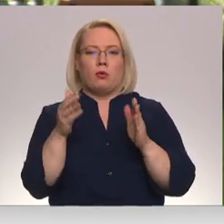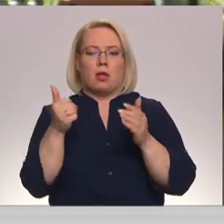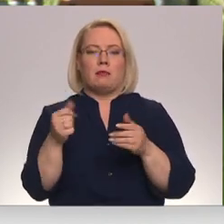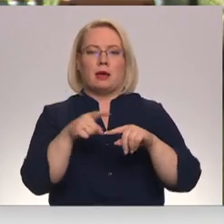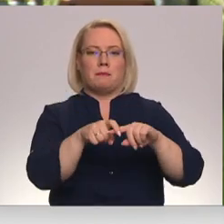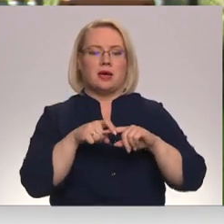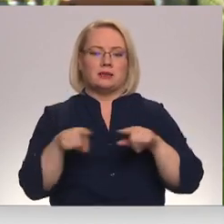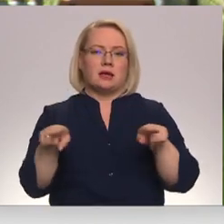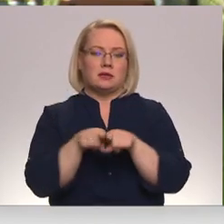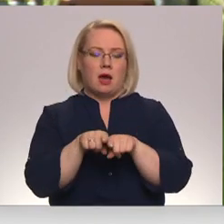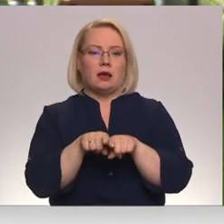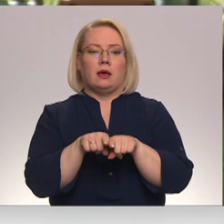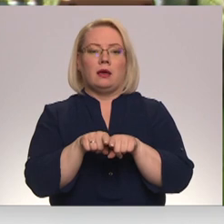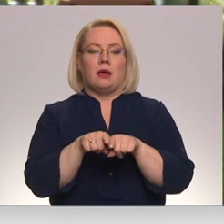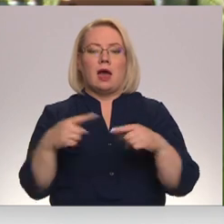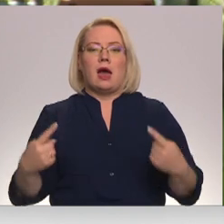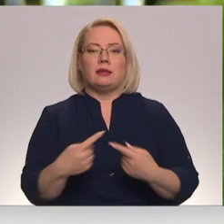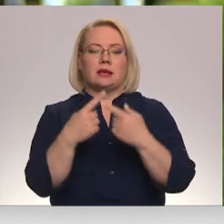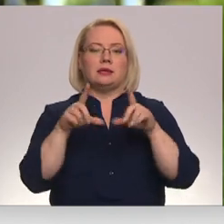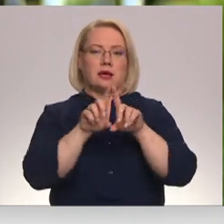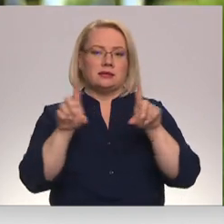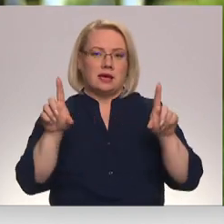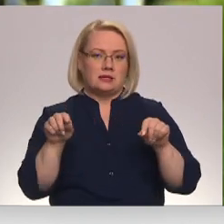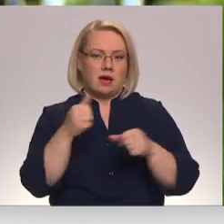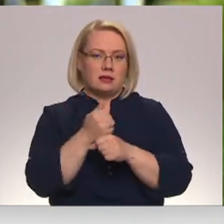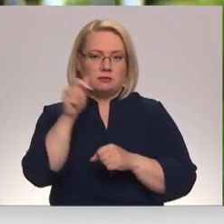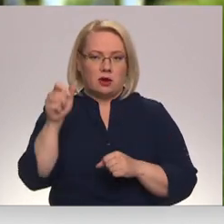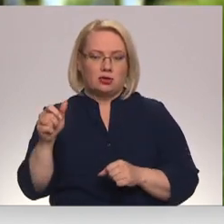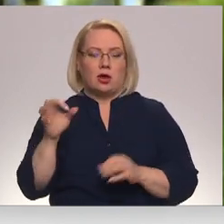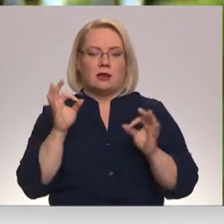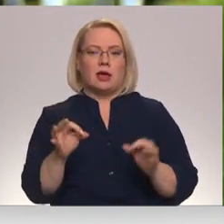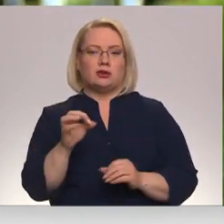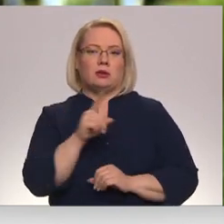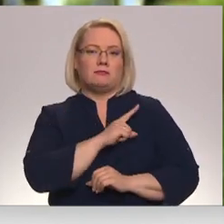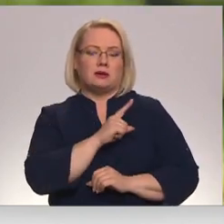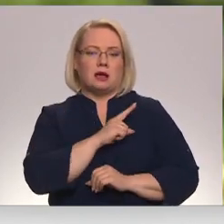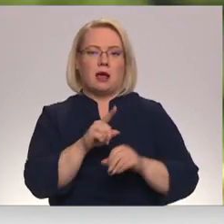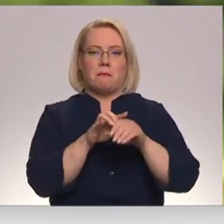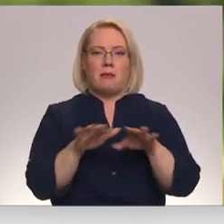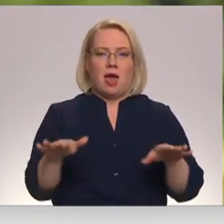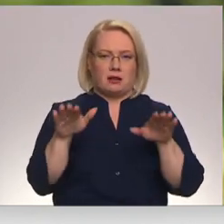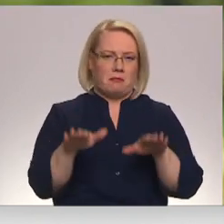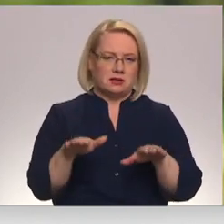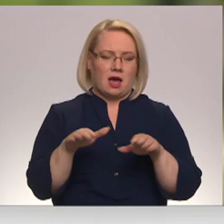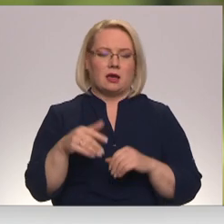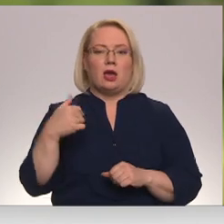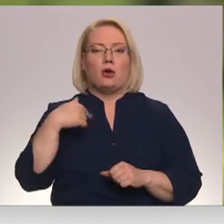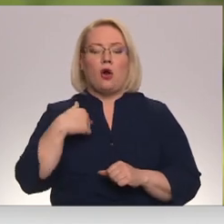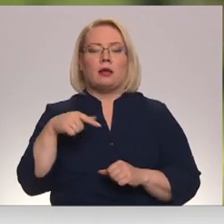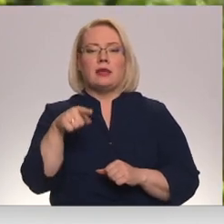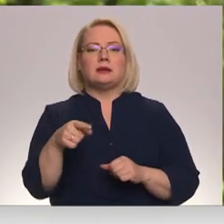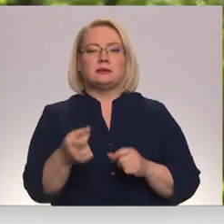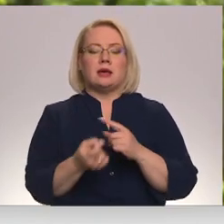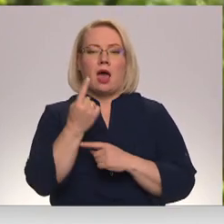pēc aizstīta arī attiecīgās instances. Mums ļoti jāapsargā tieši mūsu mozie bērnu no tā, jo atcerēsimies to, ka tas rada